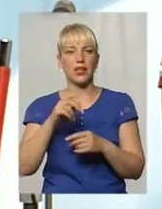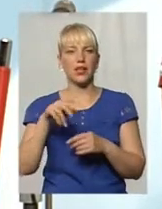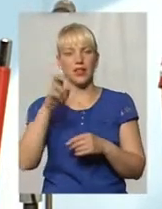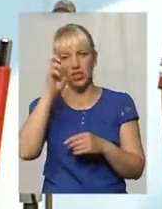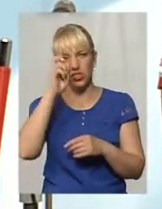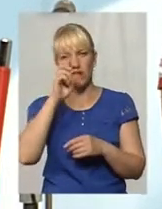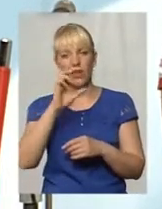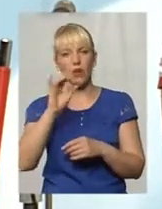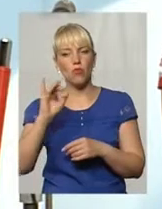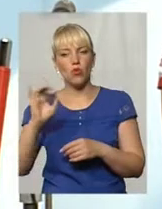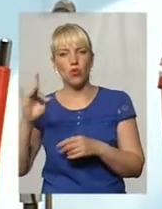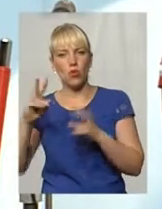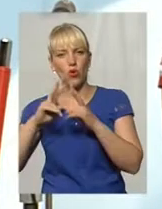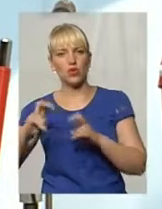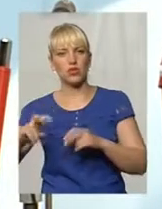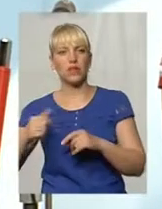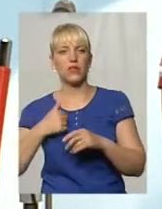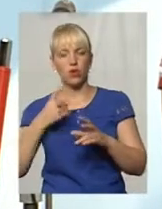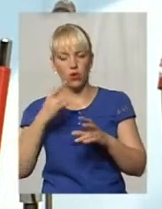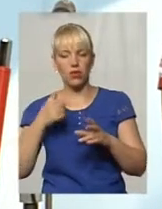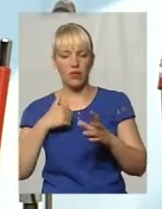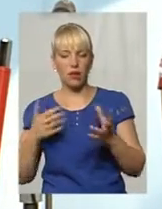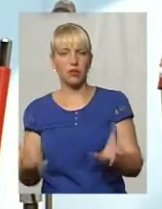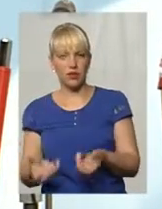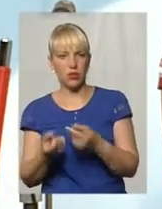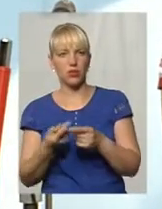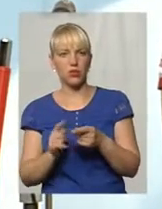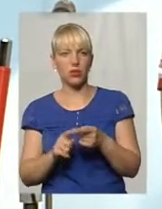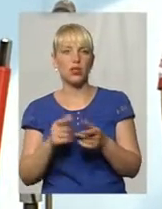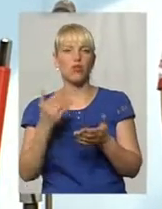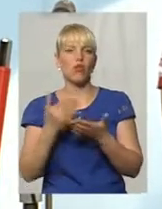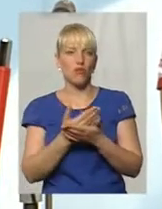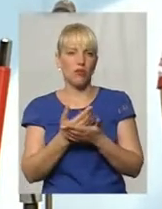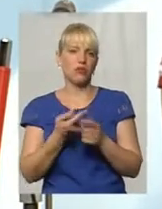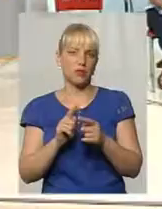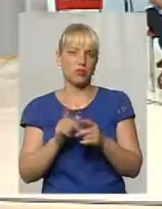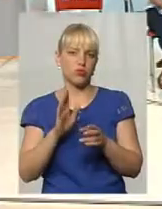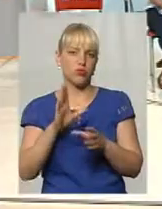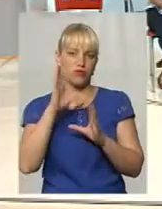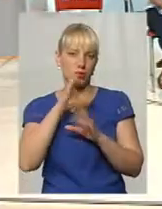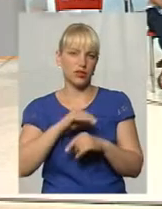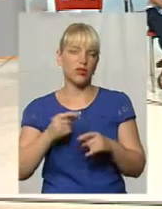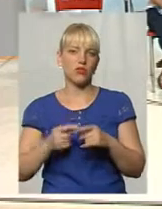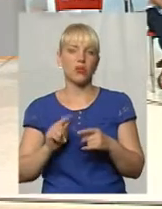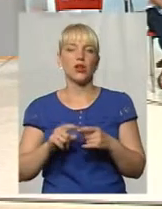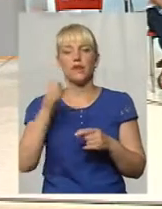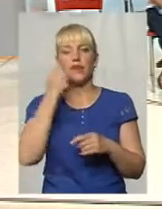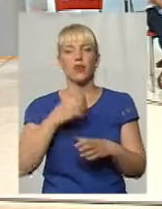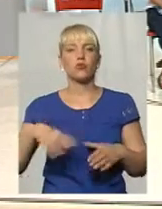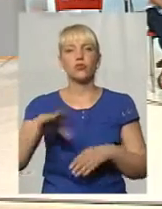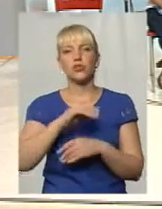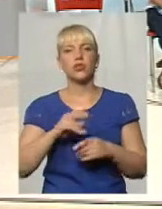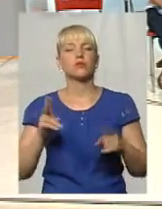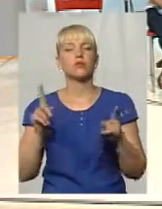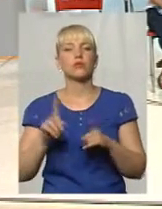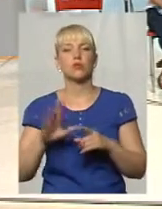підтримують створення нових інституцій. Нова кров, все ж таки, вона буде, на мою думку, ефективнішою. Що ж, дякую вам усім за те,